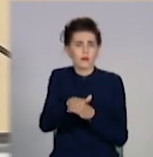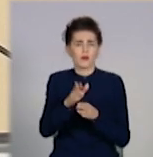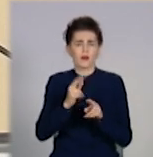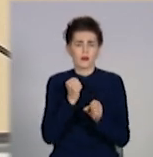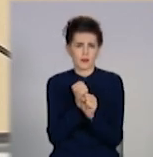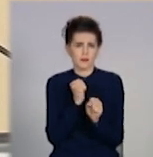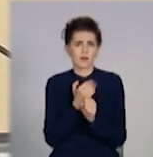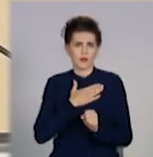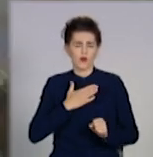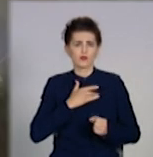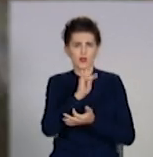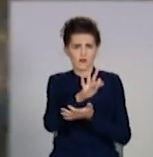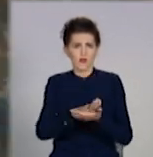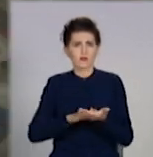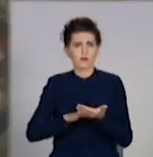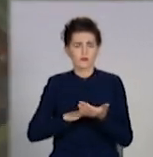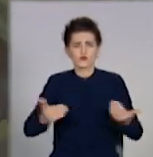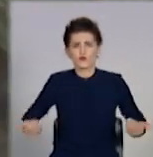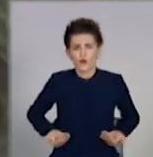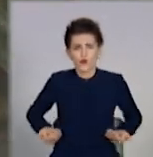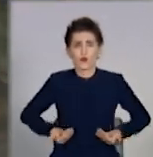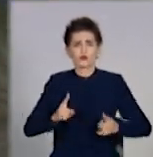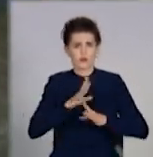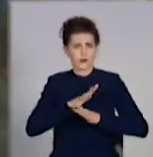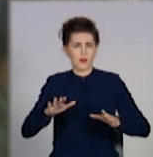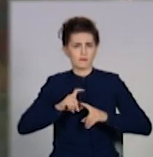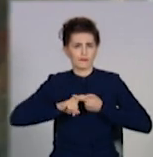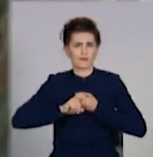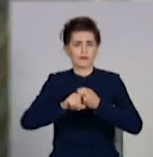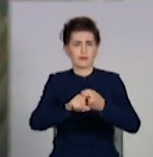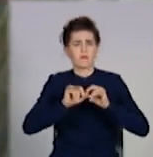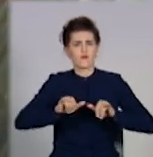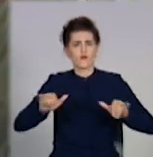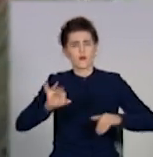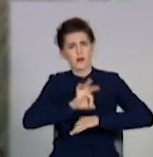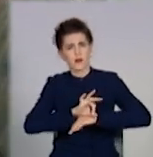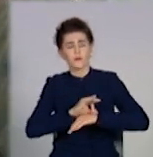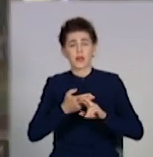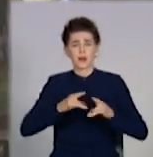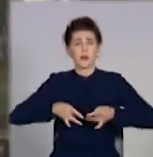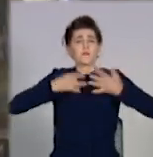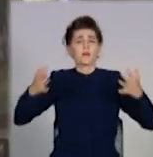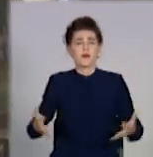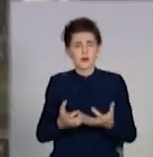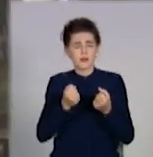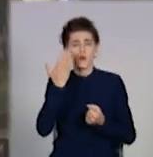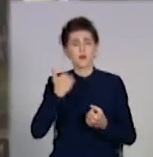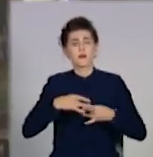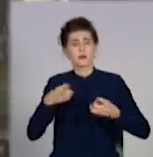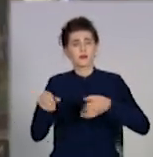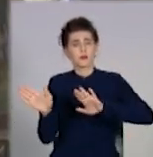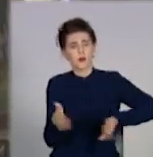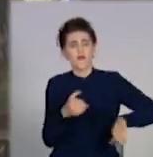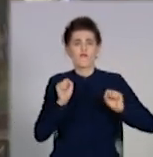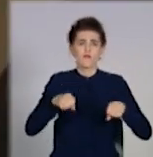нам змогу рухатися далі. Разом із тим, епідеміологи з побоюванням чекають великодня, адже після святкування може бути